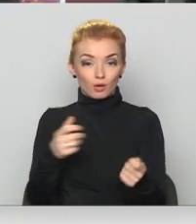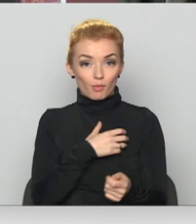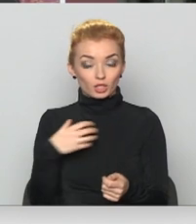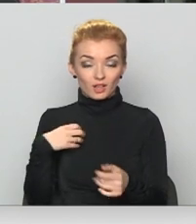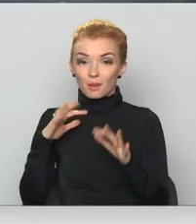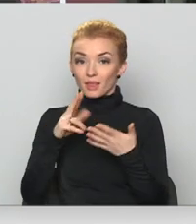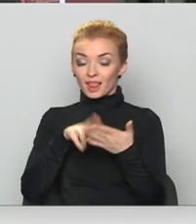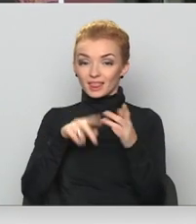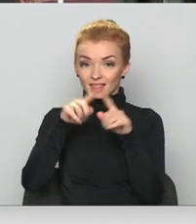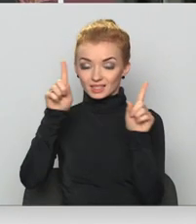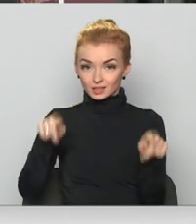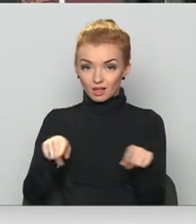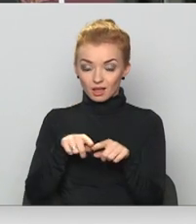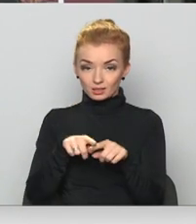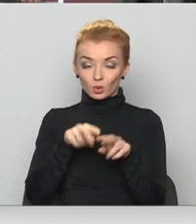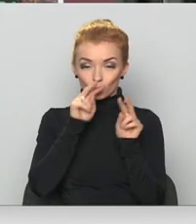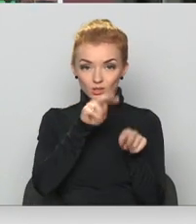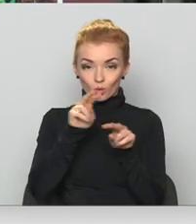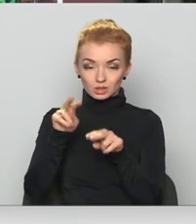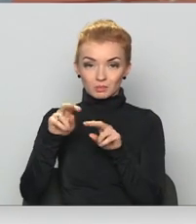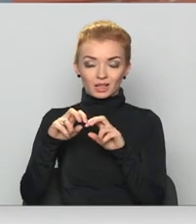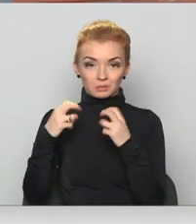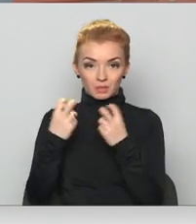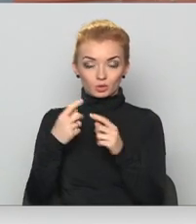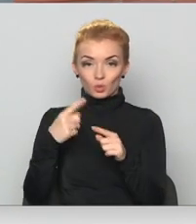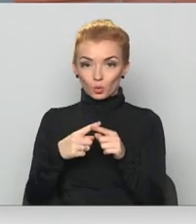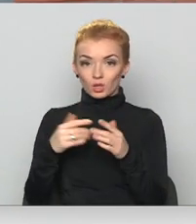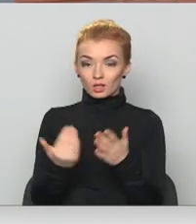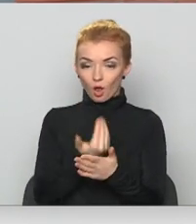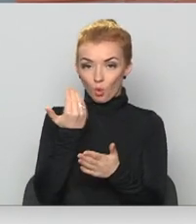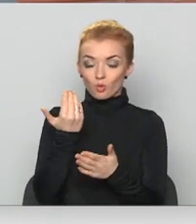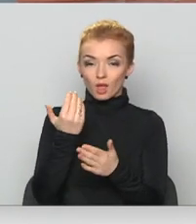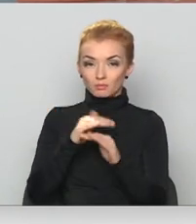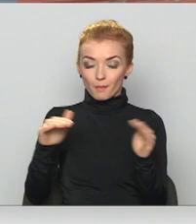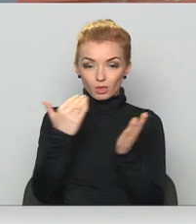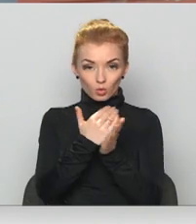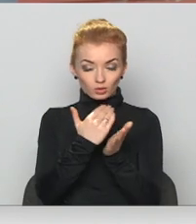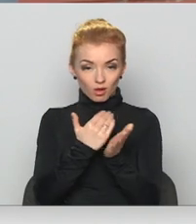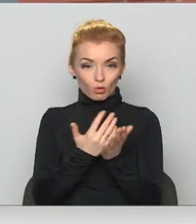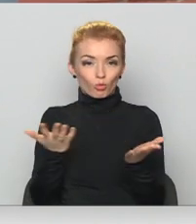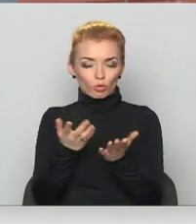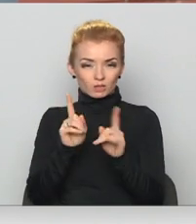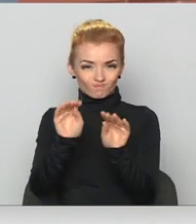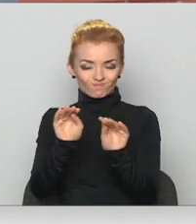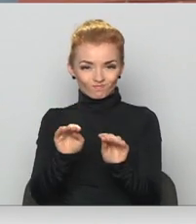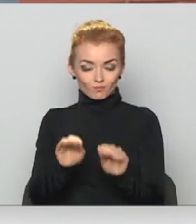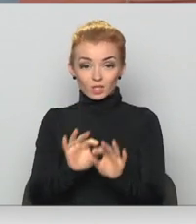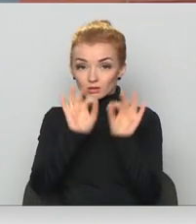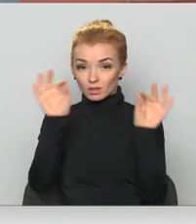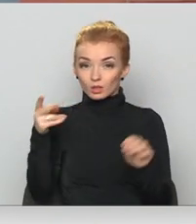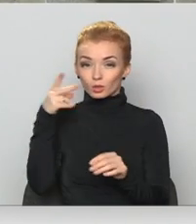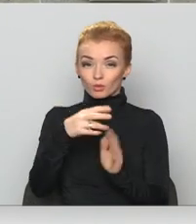licenci izlauž un azartu spēļu uzraudzības inspekcija. Jaunās azartu spēļu pamatnostādnes, kur izstrādāšana tik uzsāk